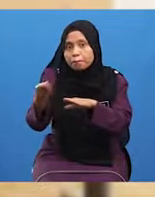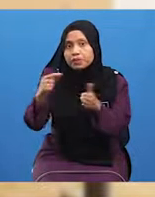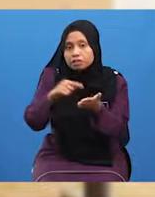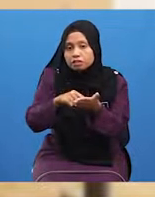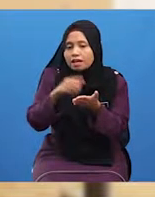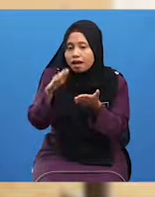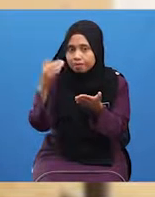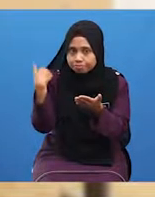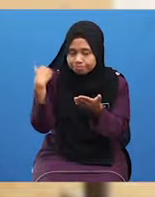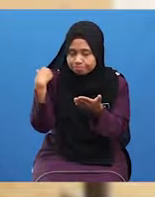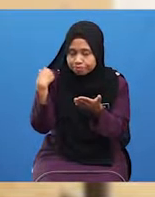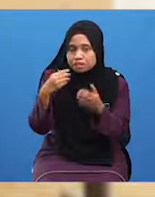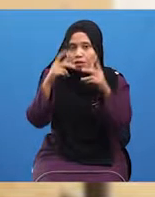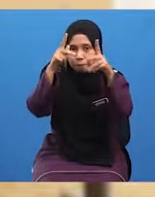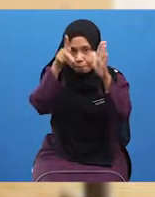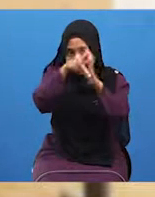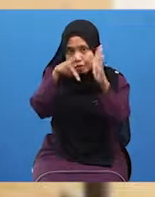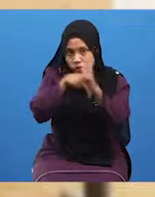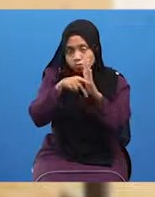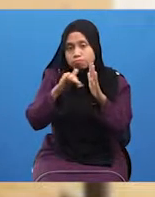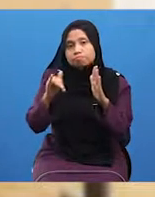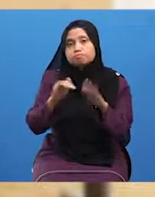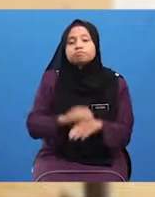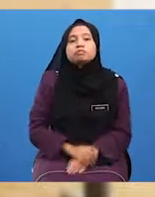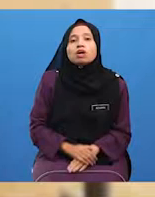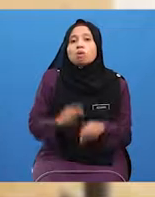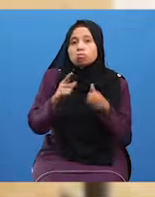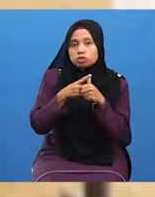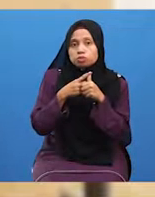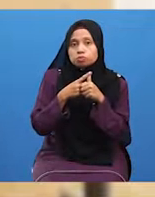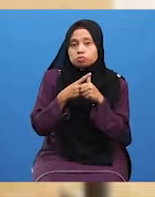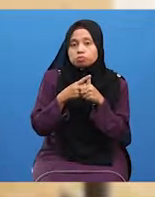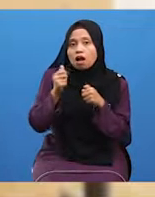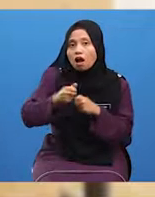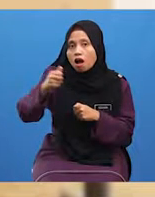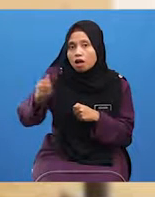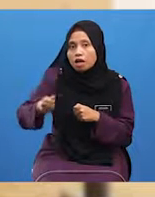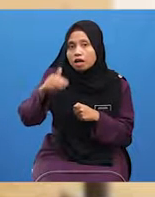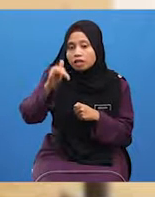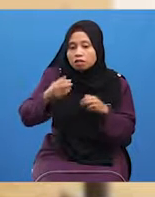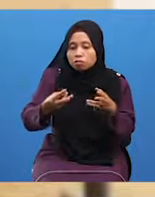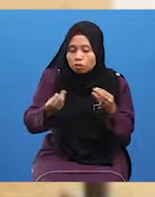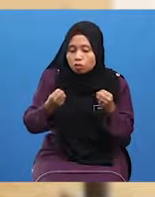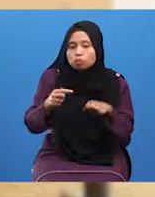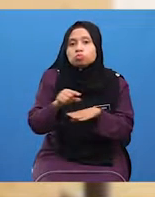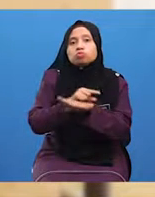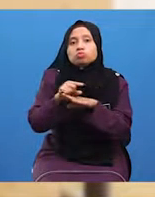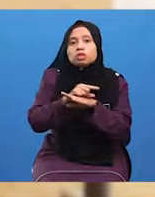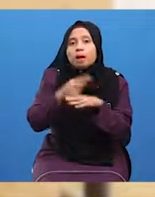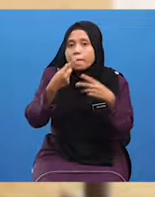syarat-syaratnya Iaitu Pertama Alat yang hendak digunakan